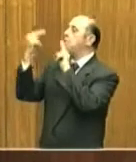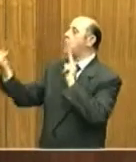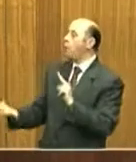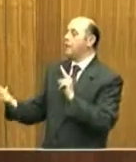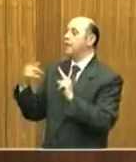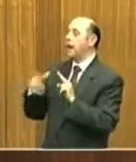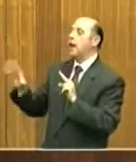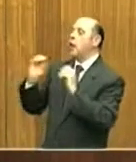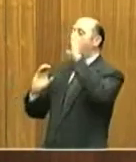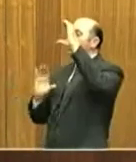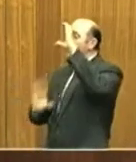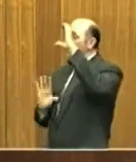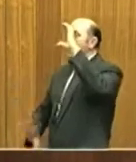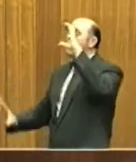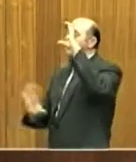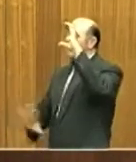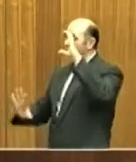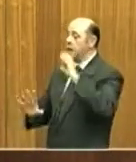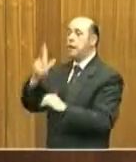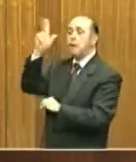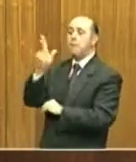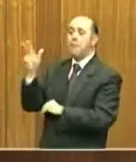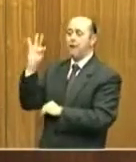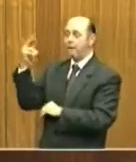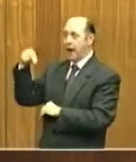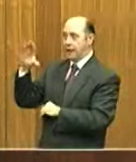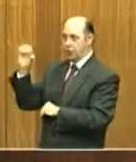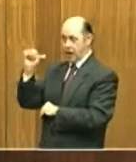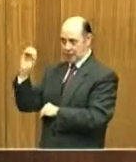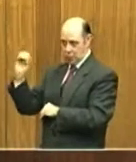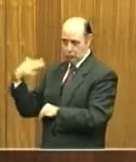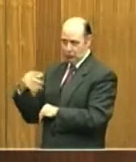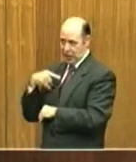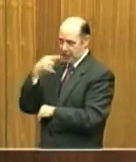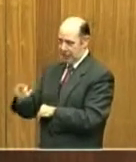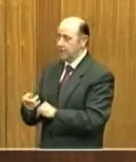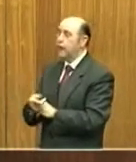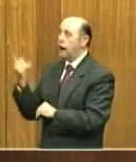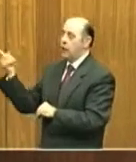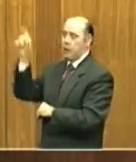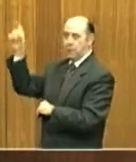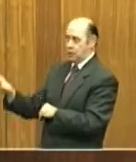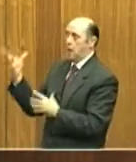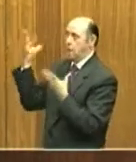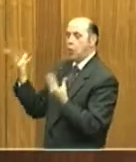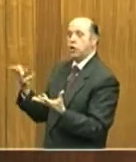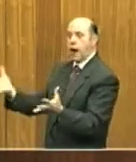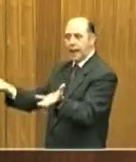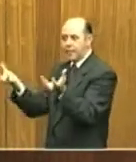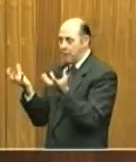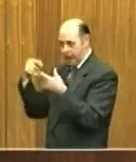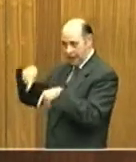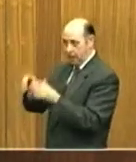nel Mediterraneo. Papa Francesco, che è stato già citato, una delle personalità più carismatiche del nostro